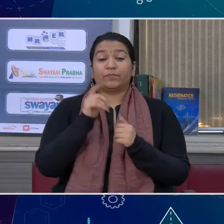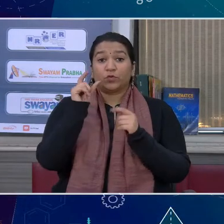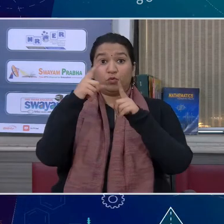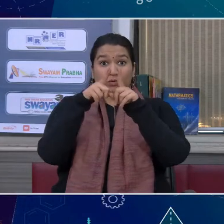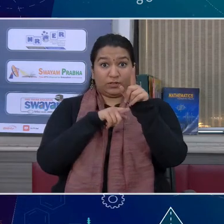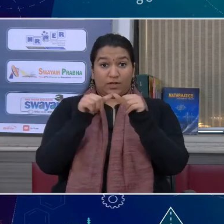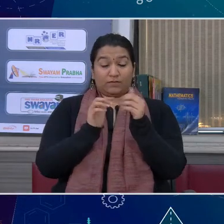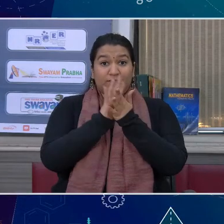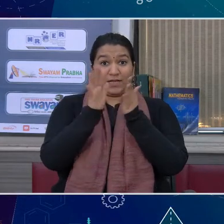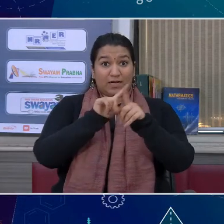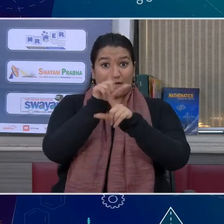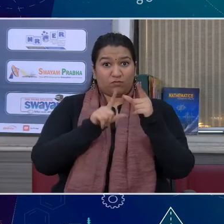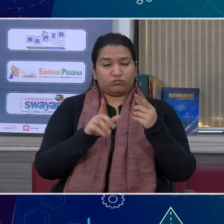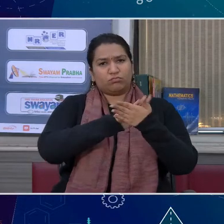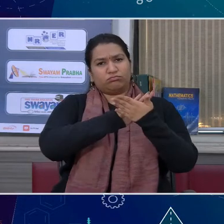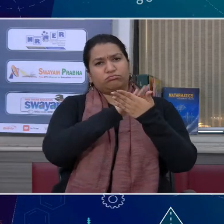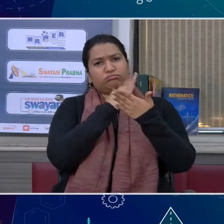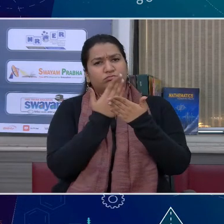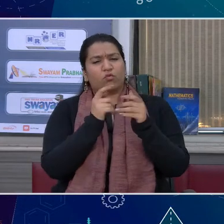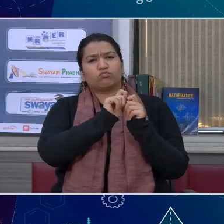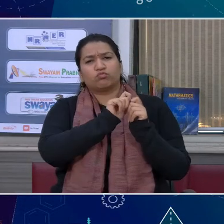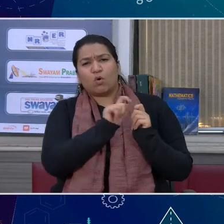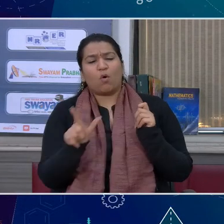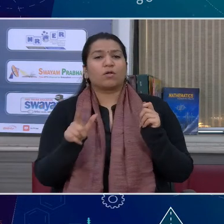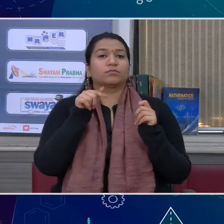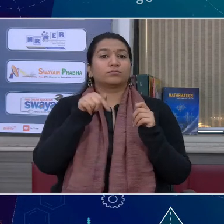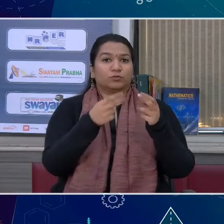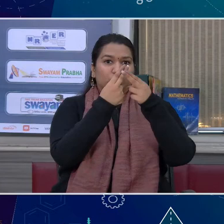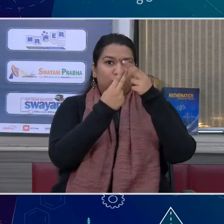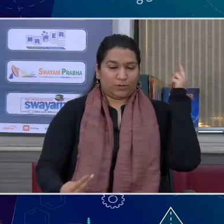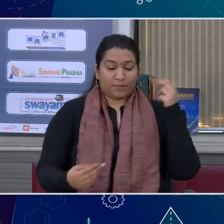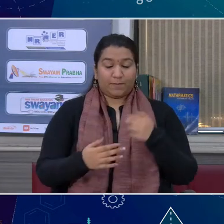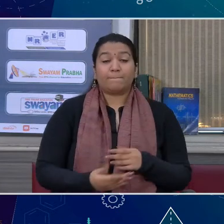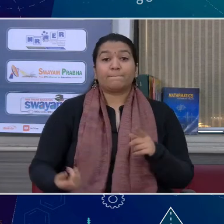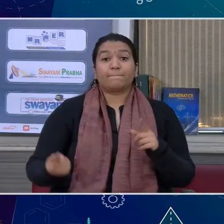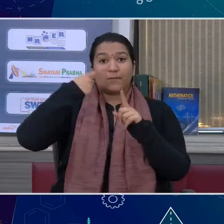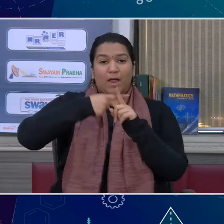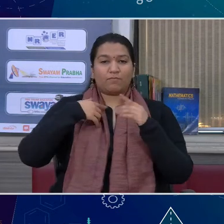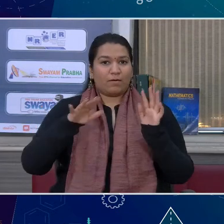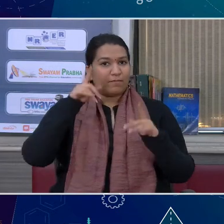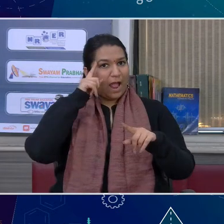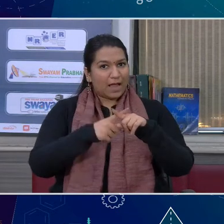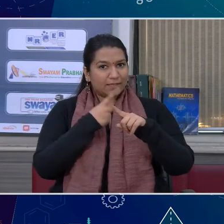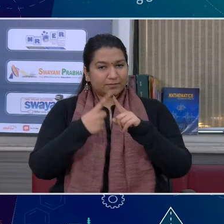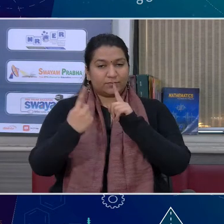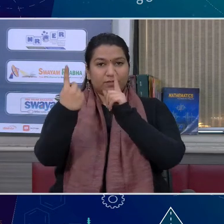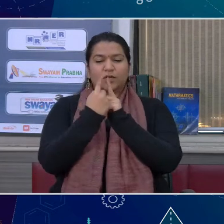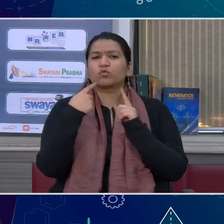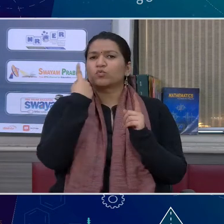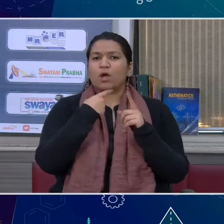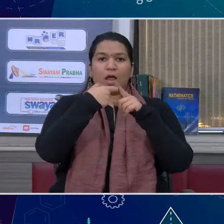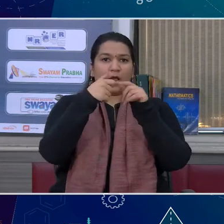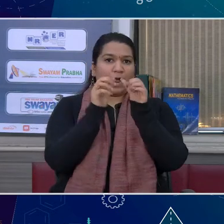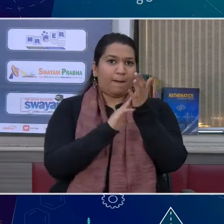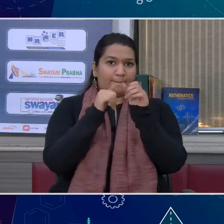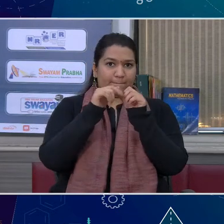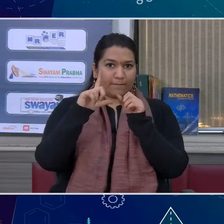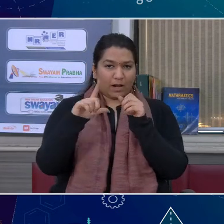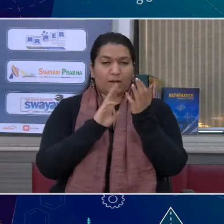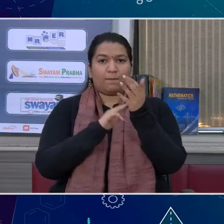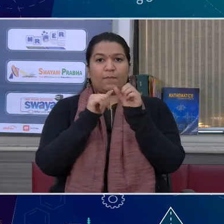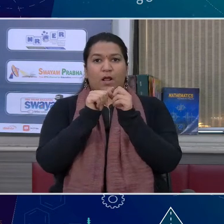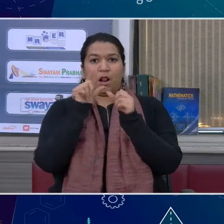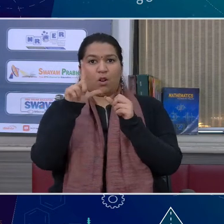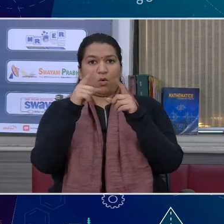हमें Sign Language के माधियम से ये कविता समझाएंगी साथ ही हमारे साथ हमारे एक्सपर्ट है डॉक्टर कमल मलोतरा एक्चोडी हिंदी